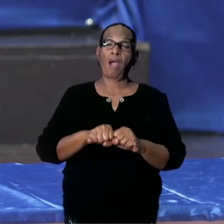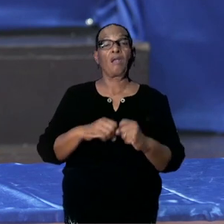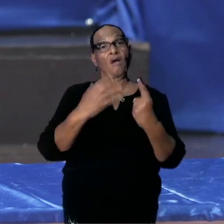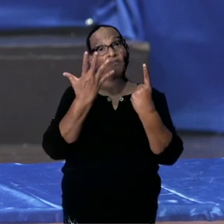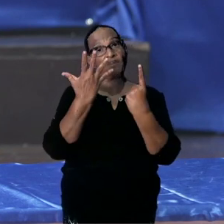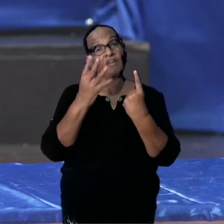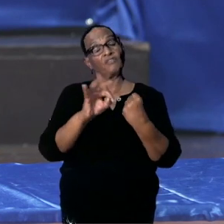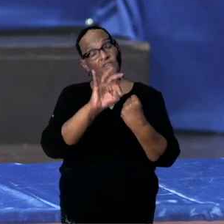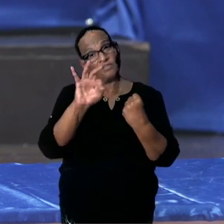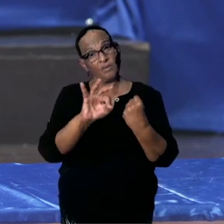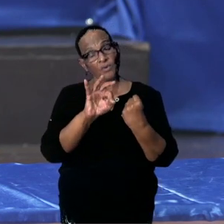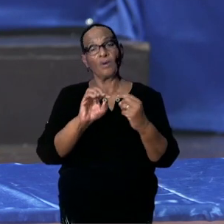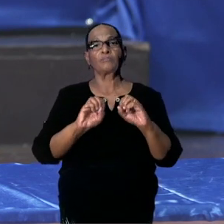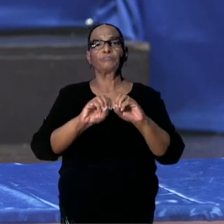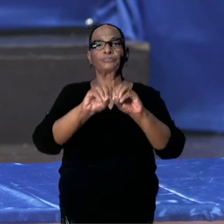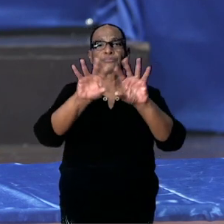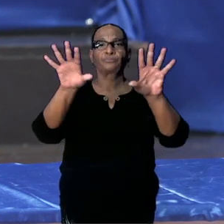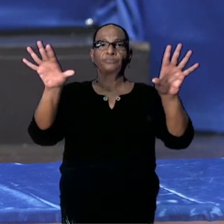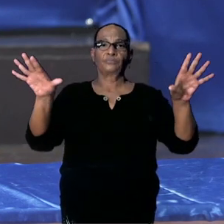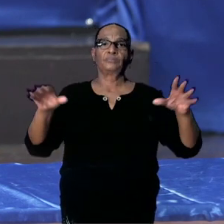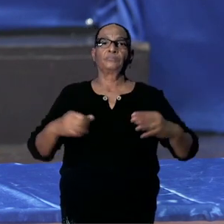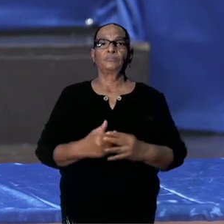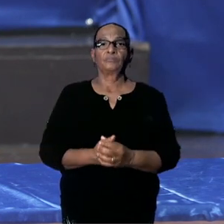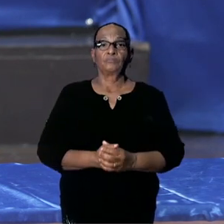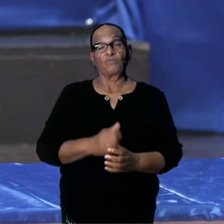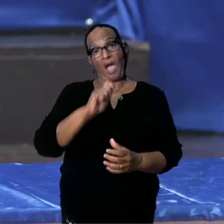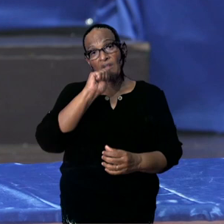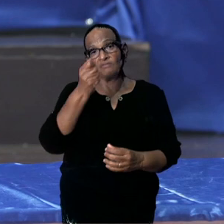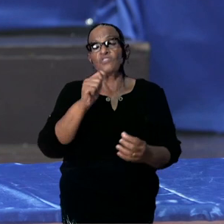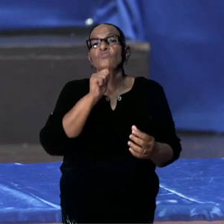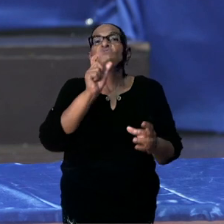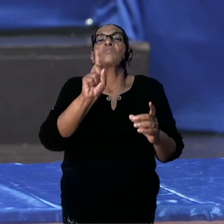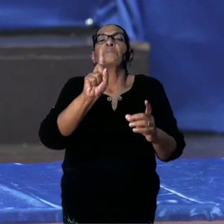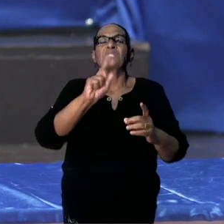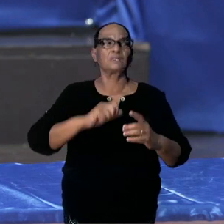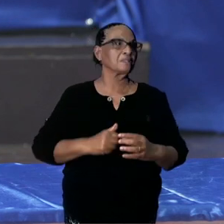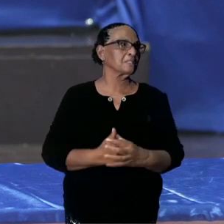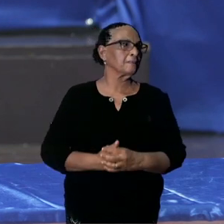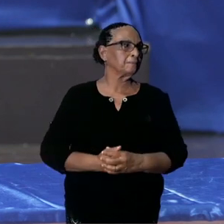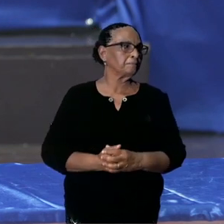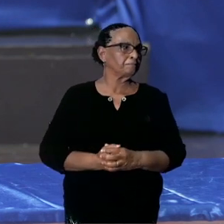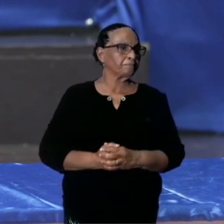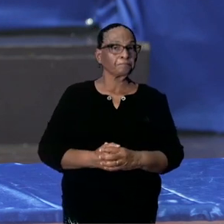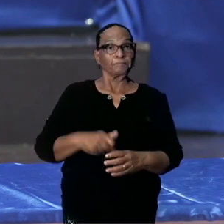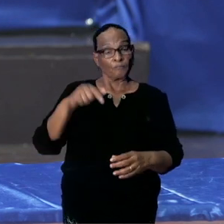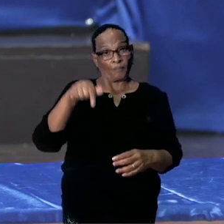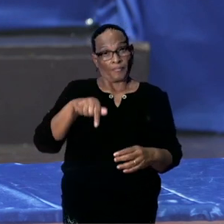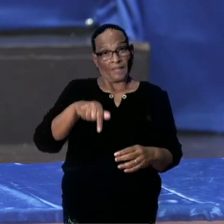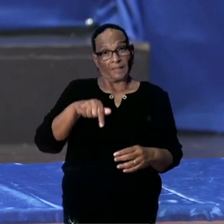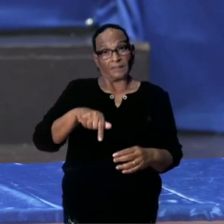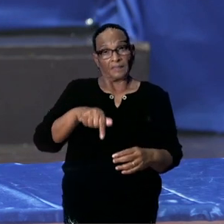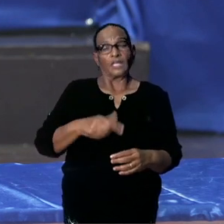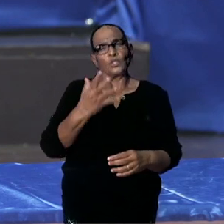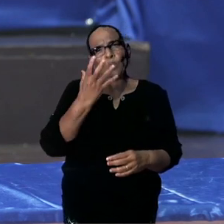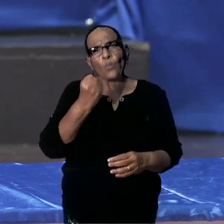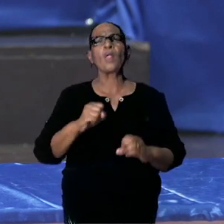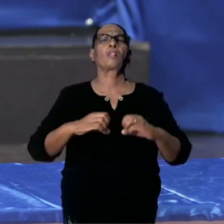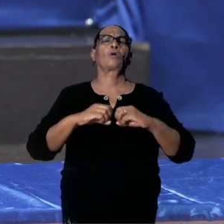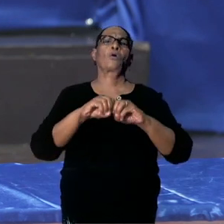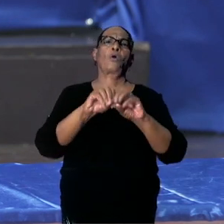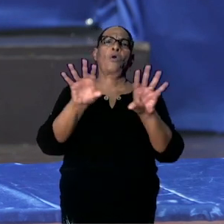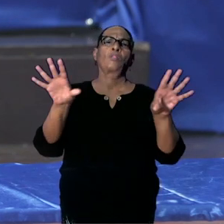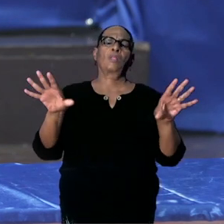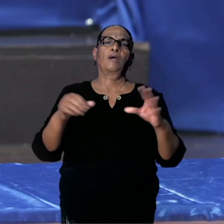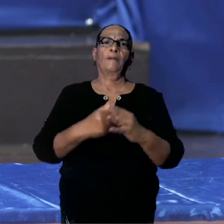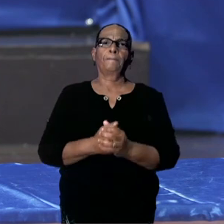zijn vanuit de WHO, wat het advies is. Dit zijn de zaken die ik nog even wilde belichten. Ik